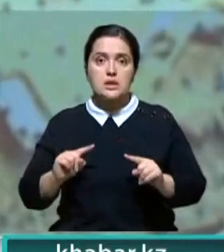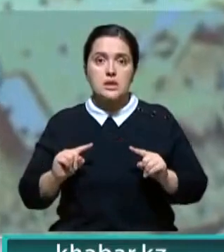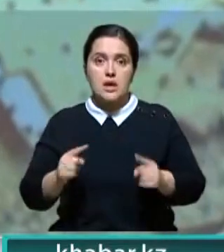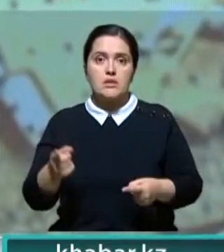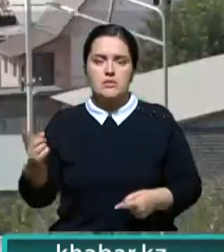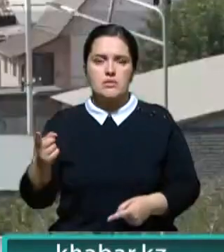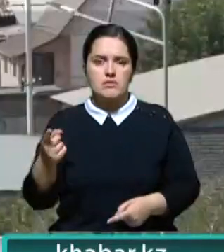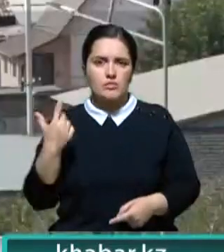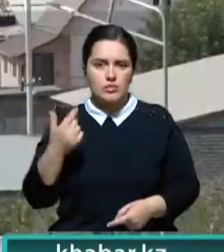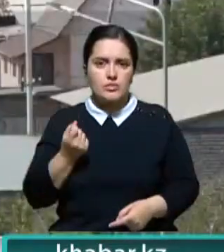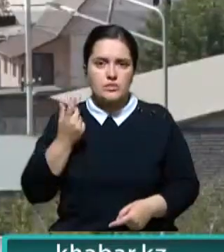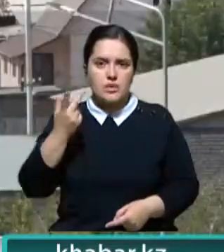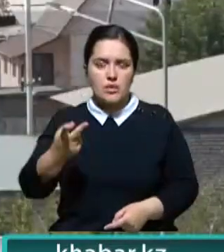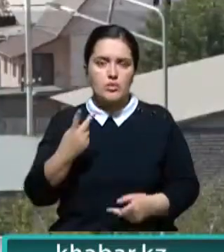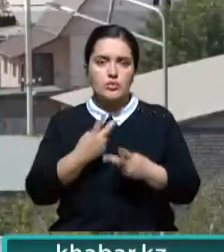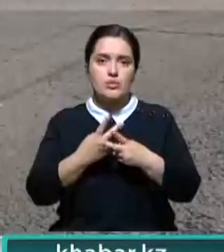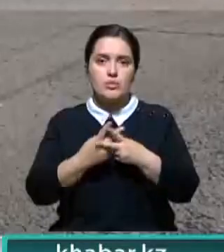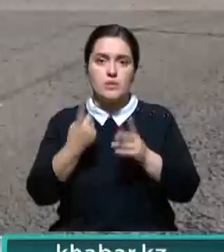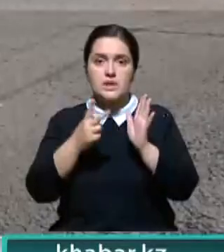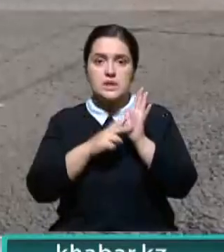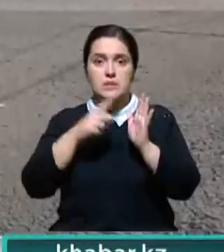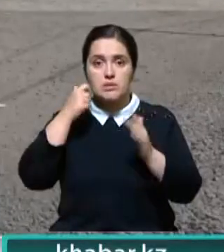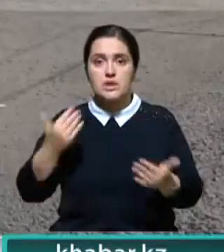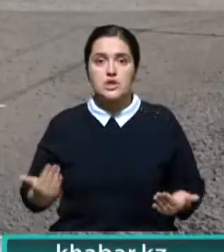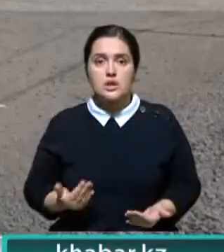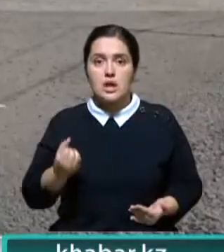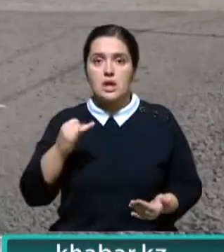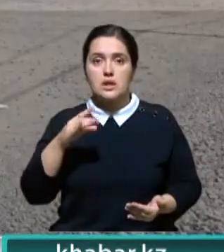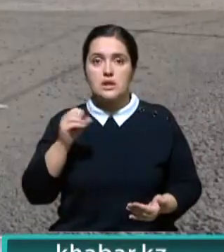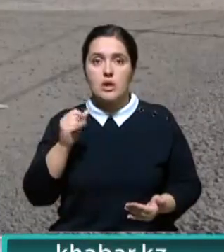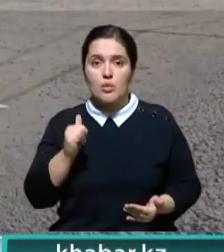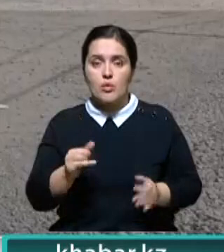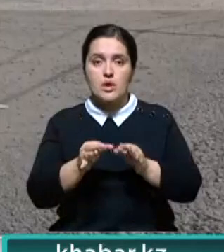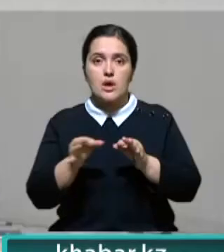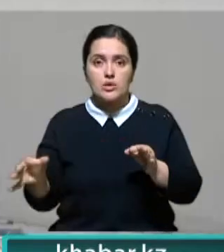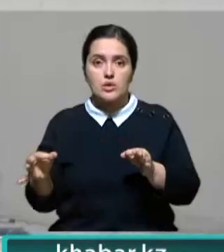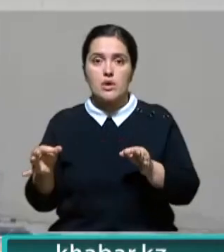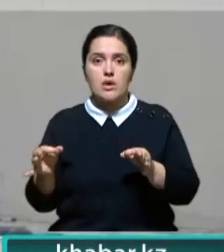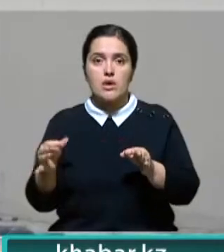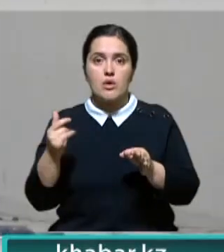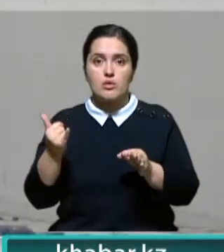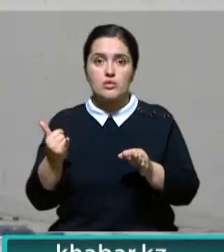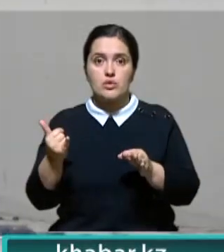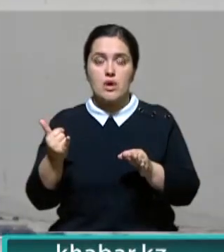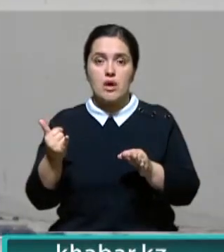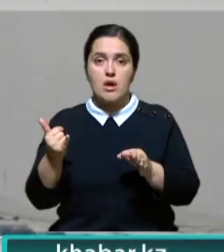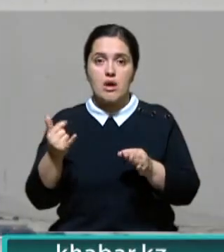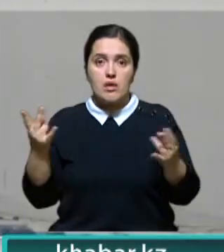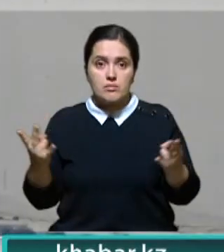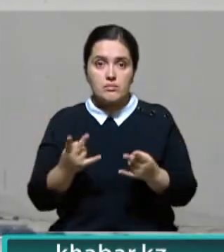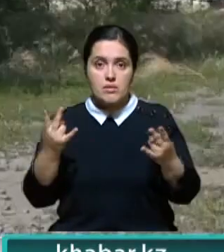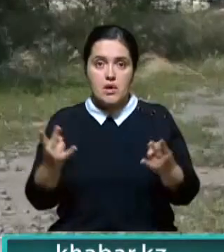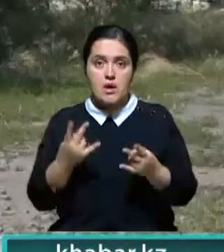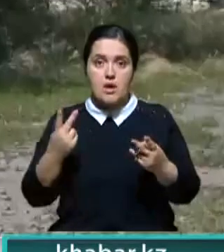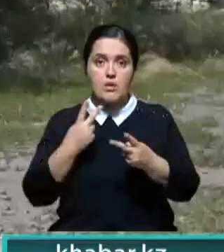Задержанным оказался ранее неоднократно судимый 27-летний житель Айртаусского района, который еще продолжает отбывать срок за грабеж в